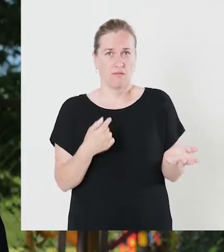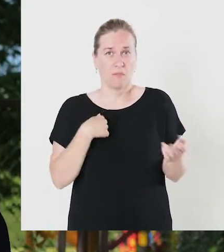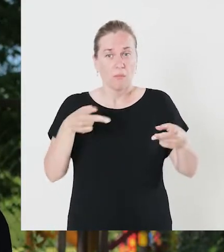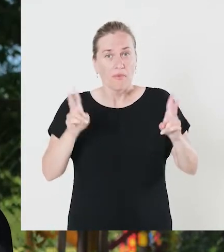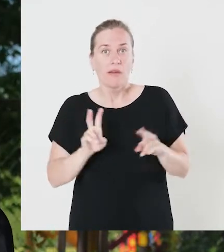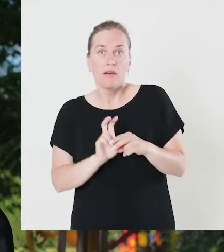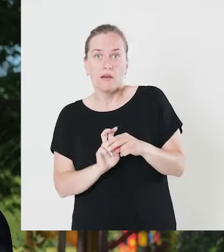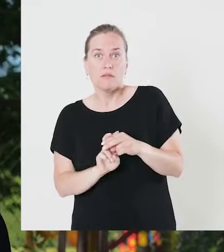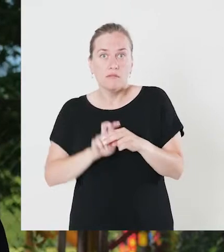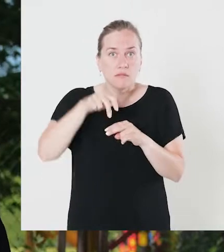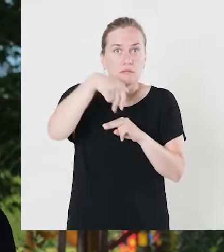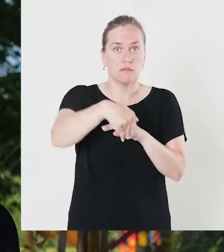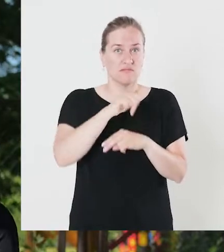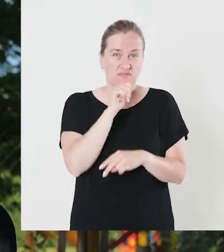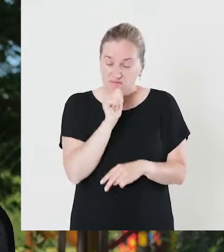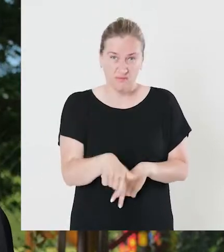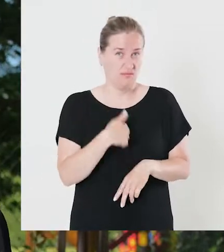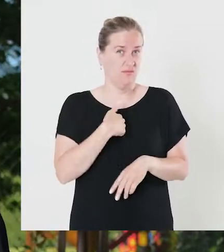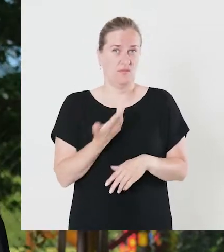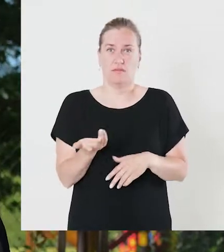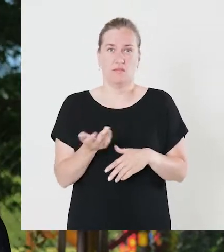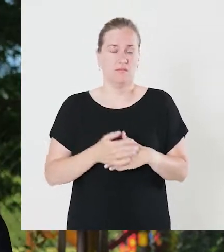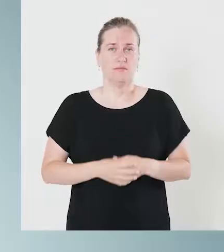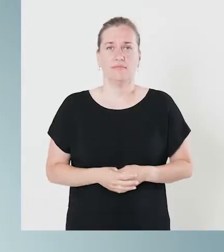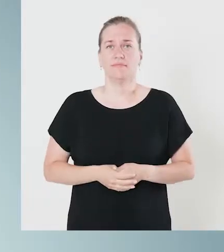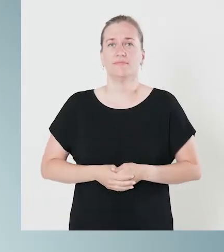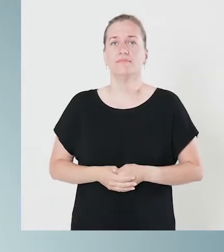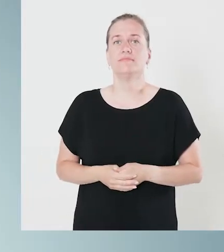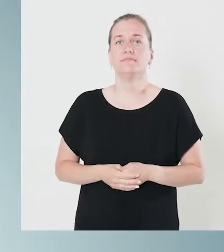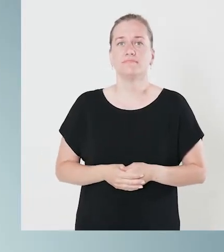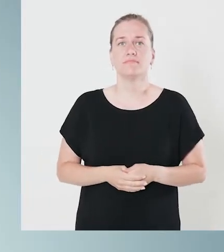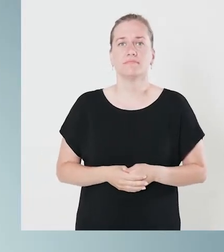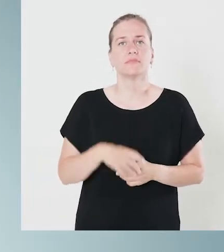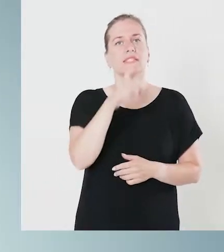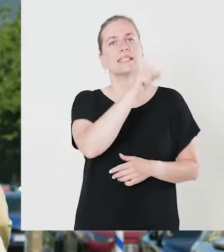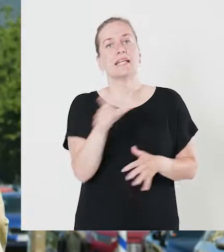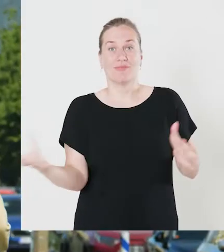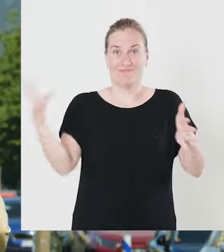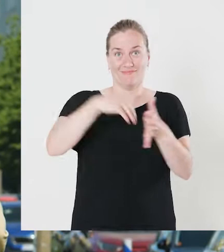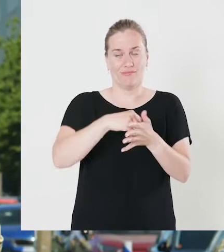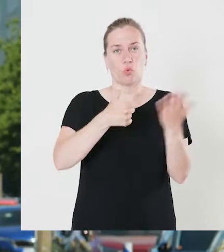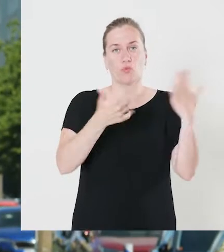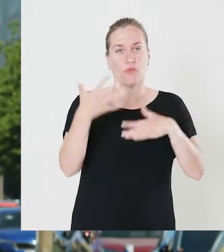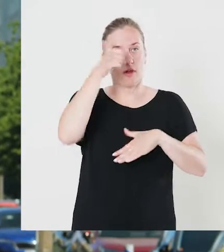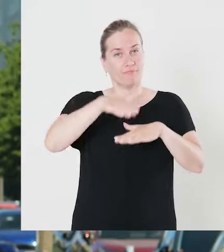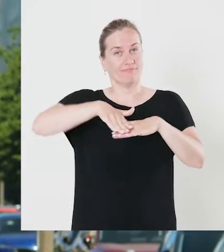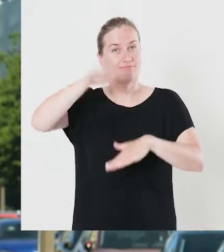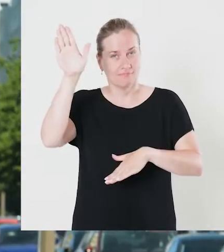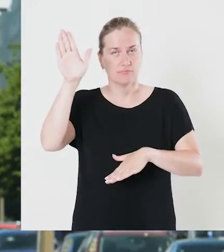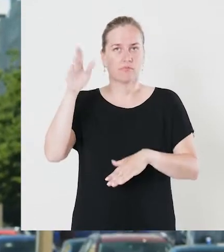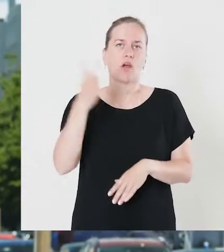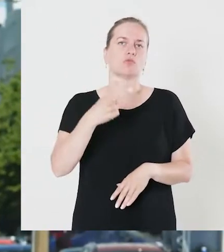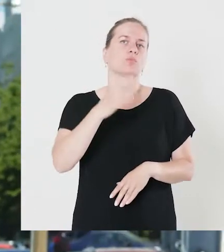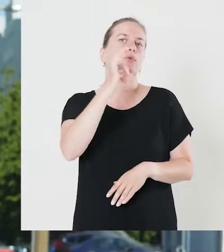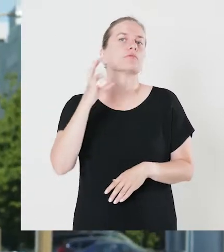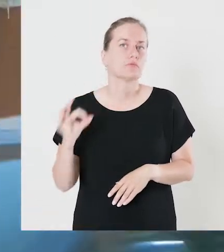pingi peale, mul on ju üles tõusmisega raskus ju ka. Viimastel andmetel moodustavad 65-aastased ja vanemad meie